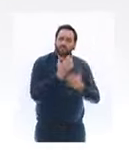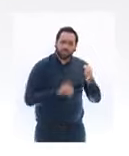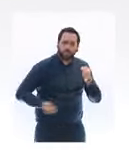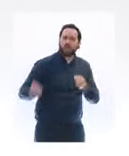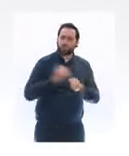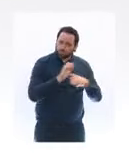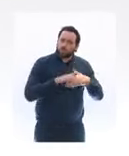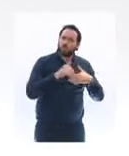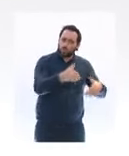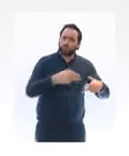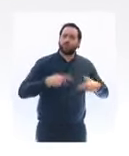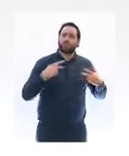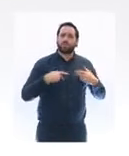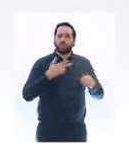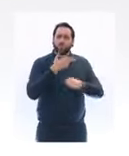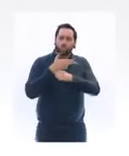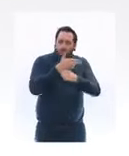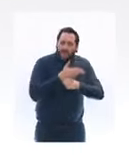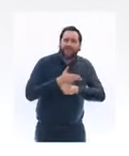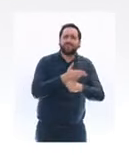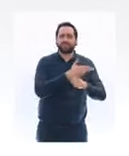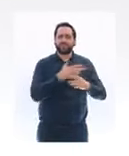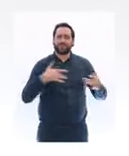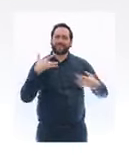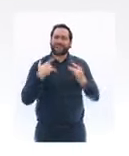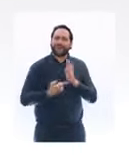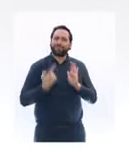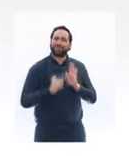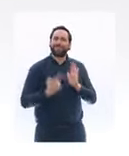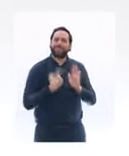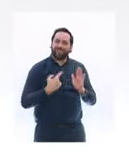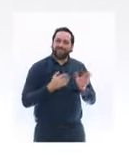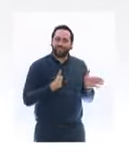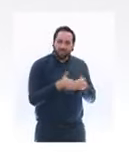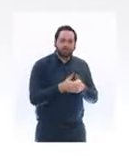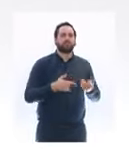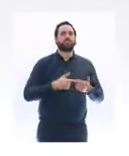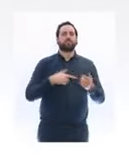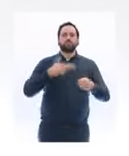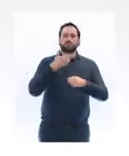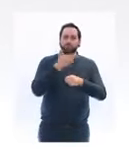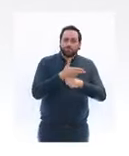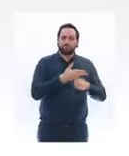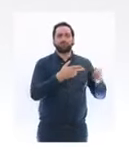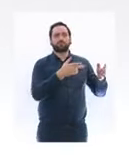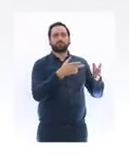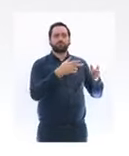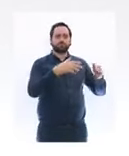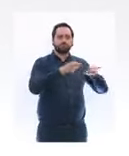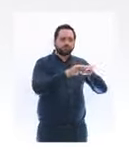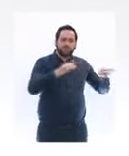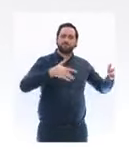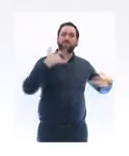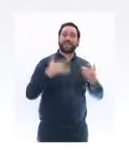répétitions de spectacles à huis clos, les enregistrements et captations des œuvres sans public sont tout à fait possibles. Les